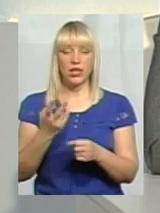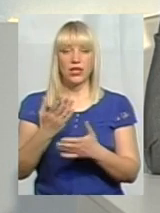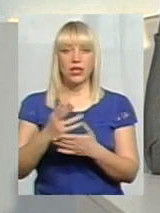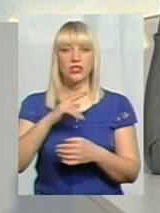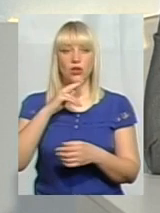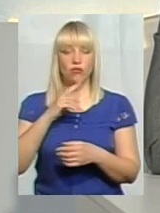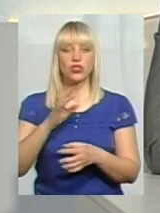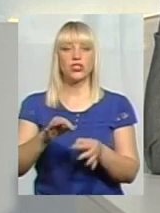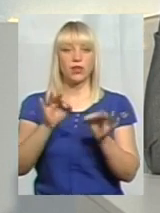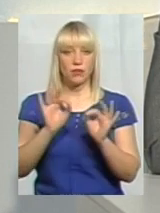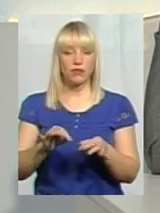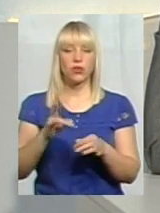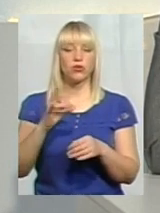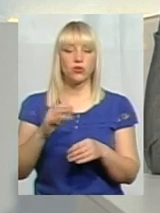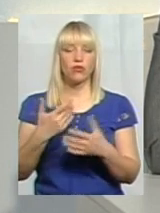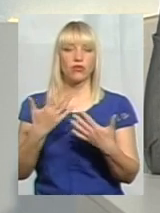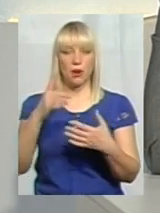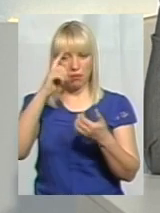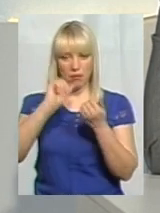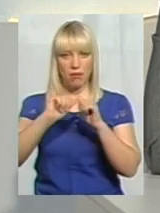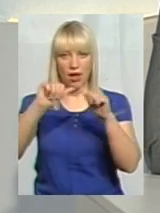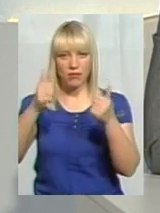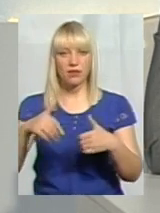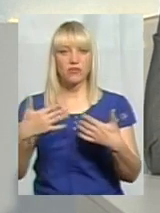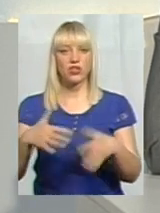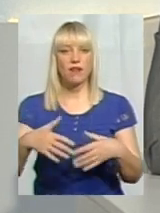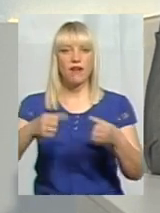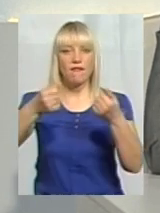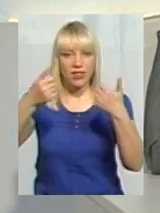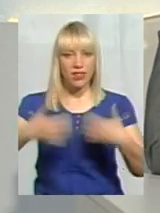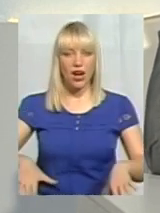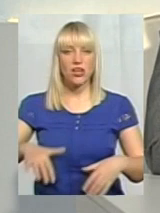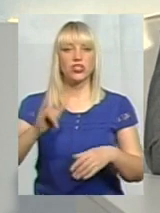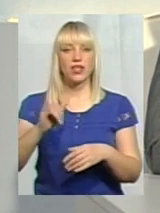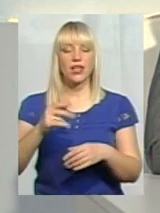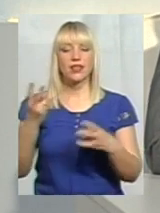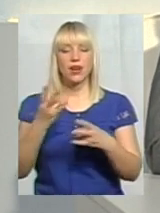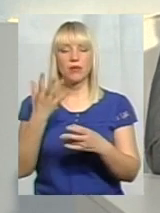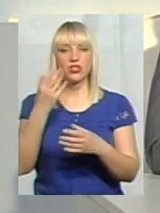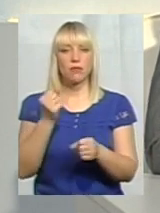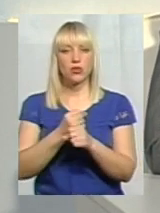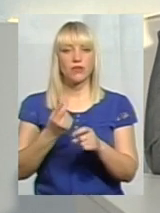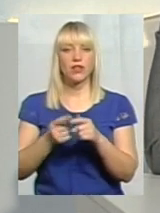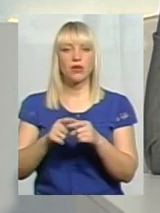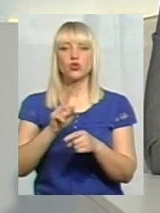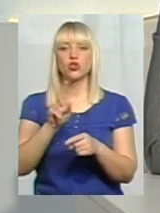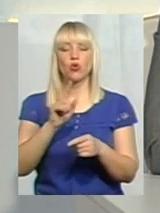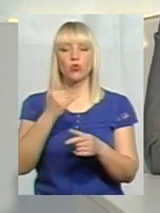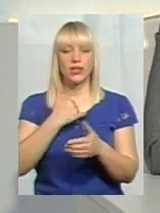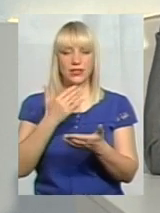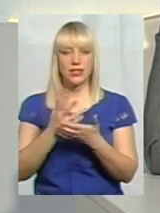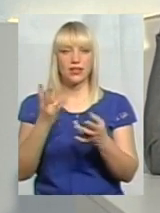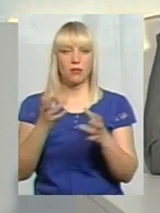дійсно слушне, але, на жаль, пам'ятка втрачена. Але сьогодні ми маємо працювати так, щоб ми не втратили те, що сьогодні, що ми маємо, його потрібно